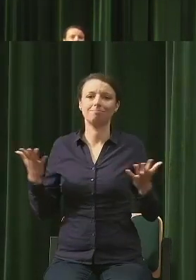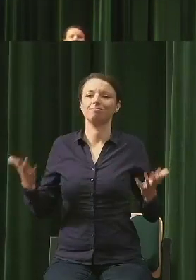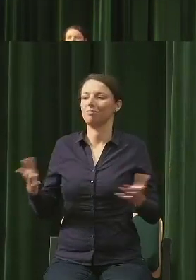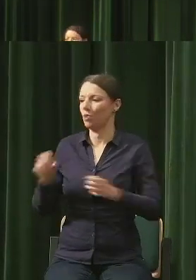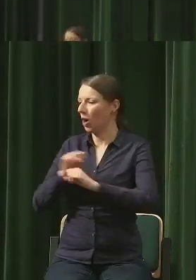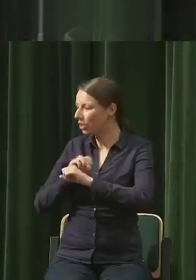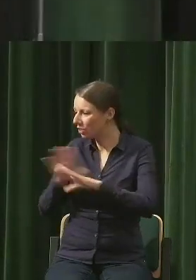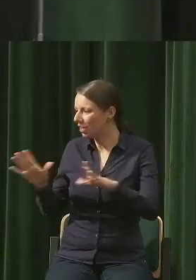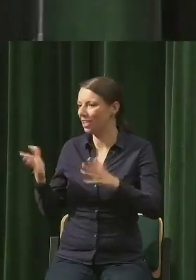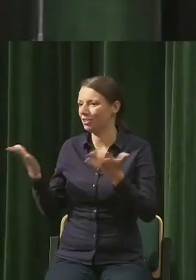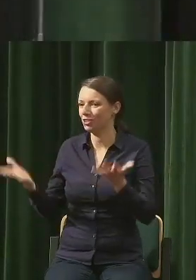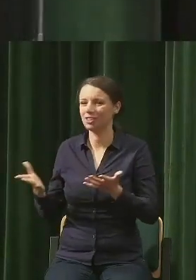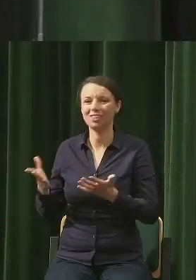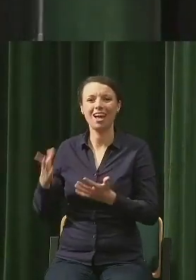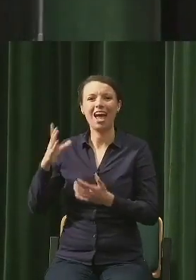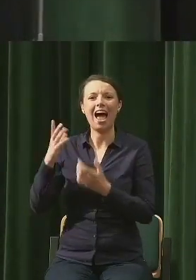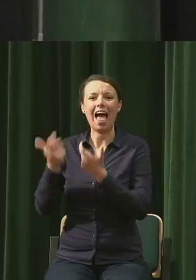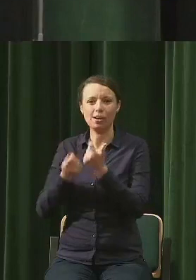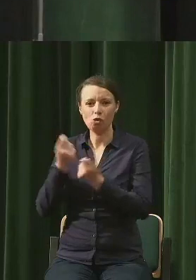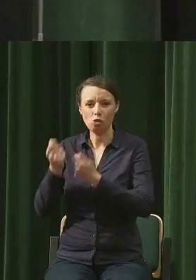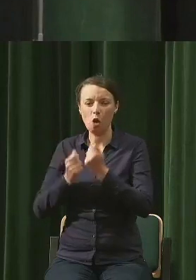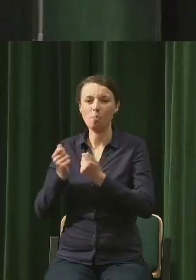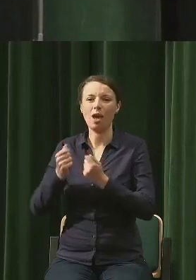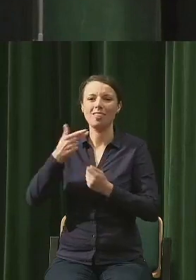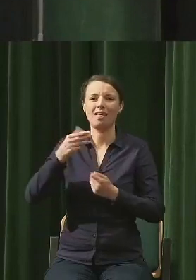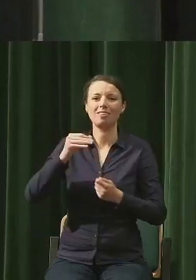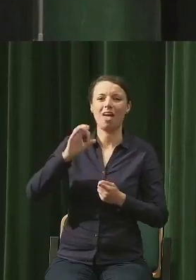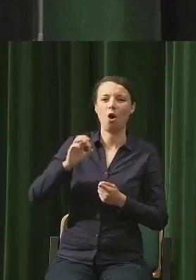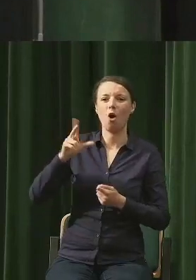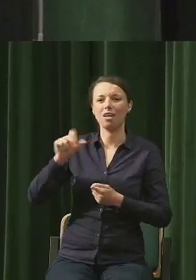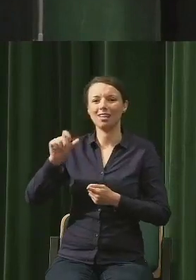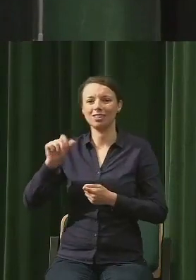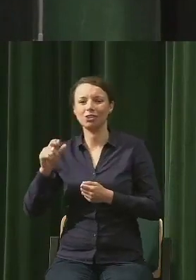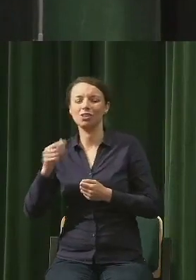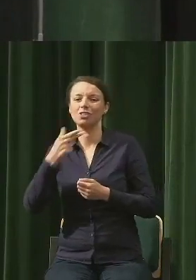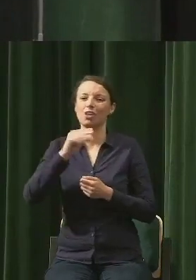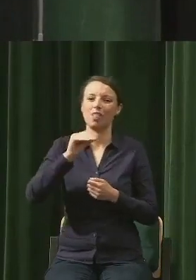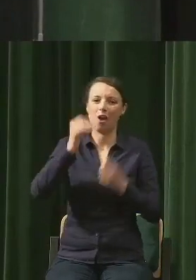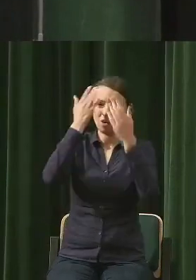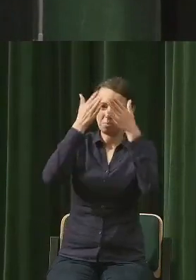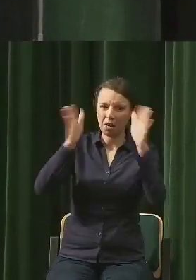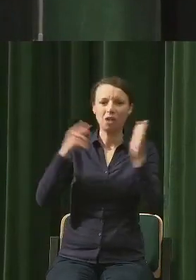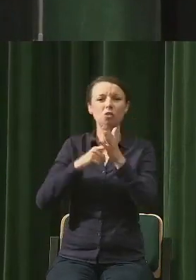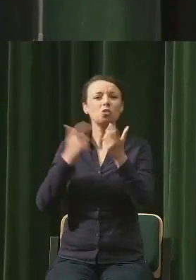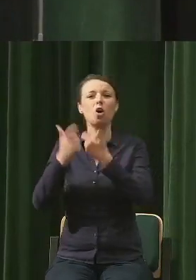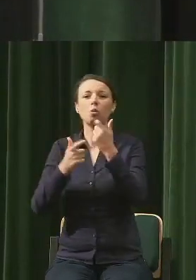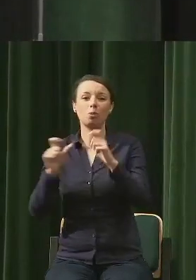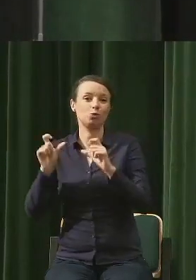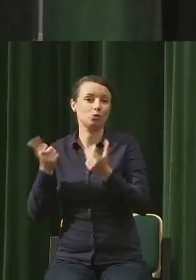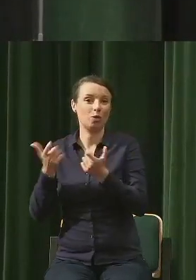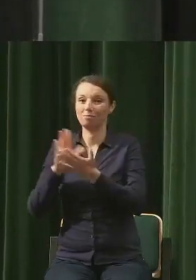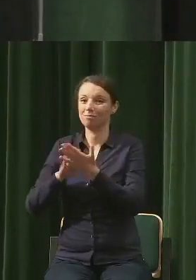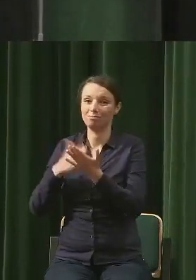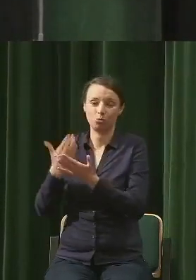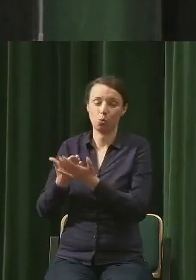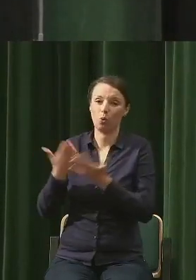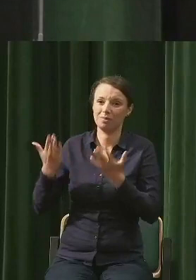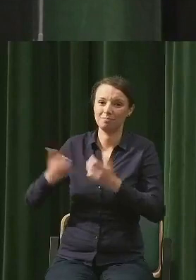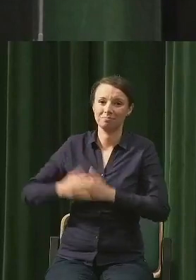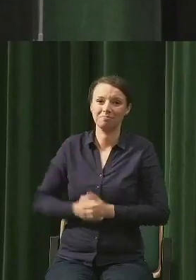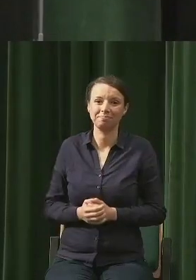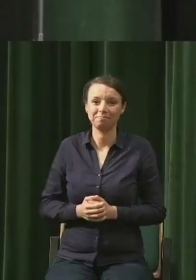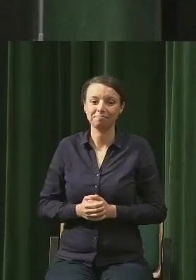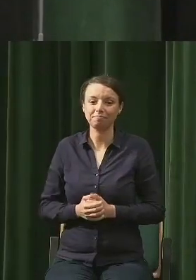ekonomiści neoliberalni dochodzili do tego, że robili taką funkcję użyteczności, która na przykład, która wytłumaczyła